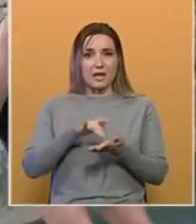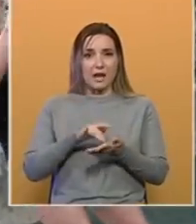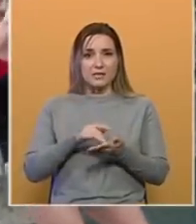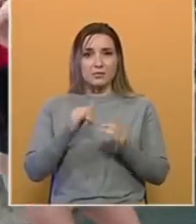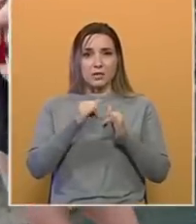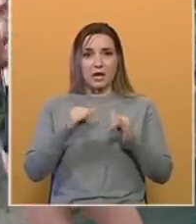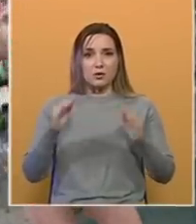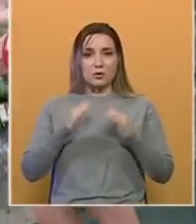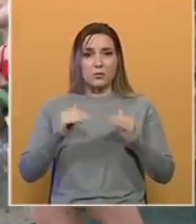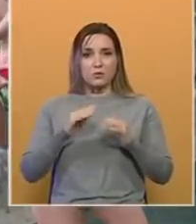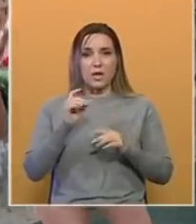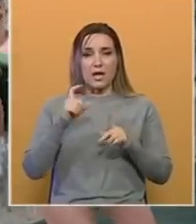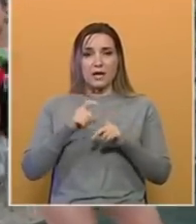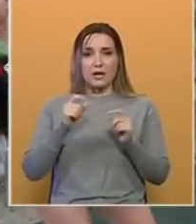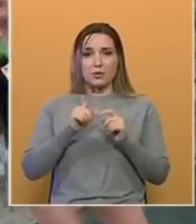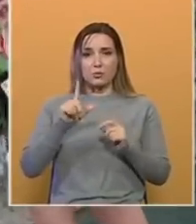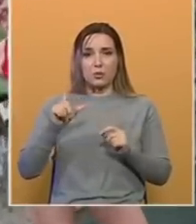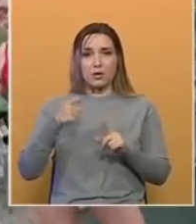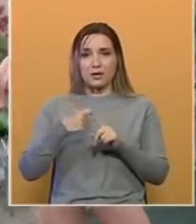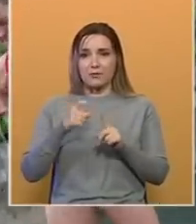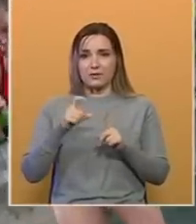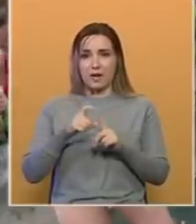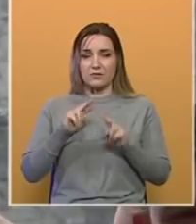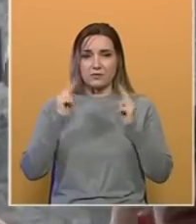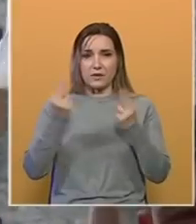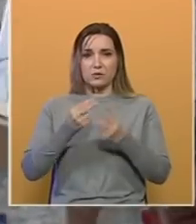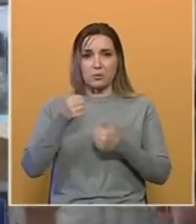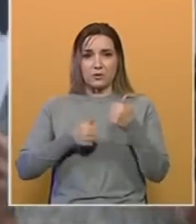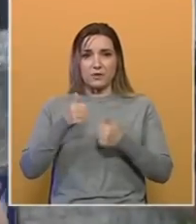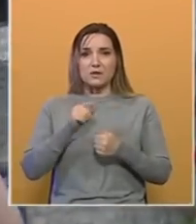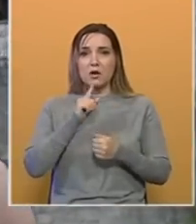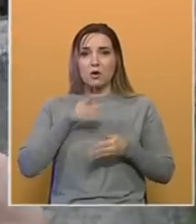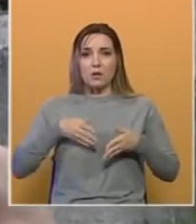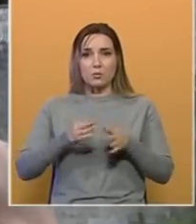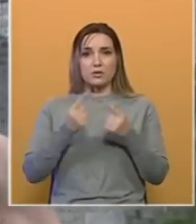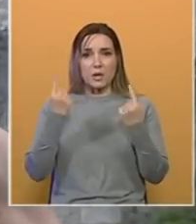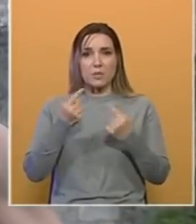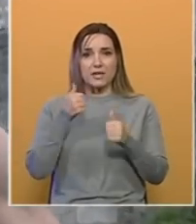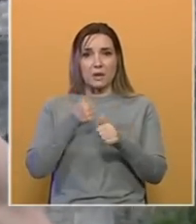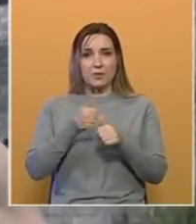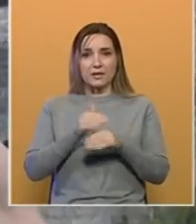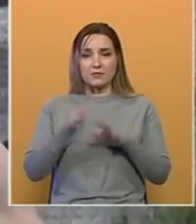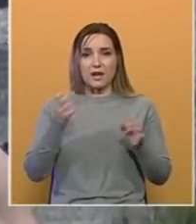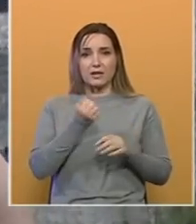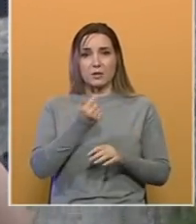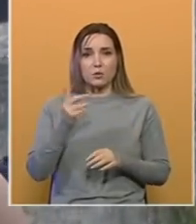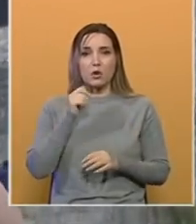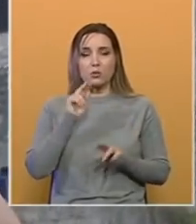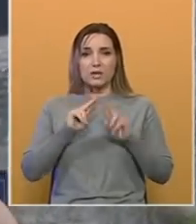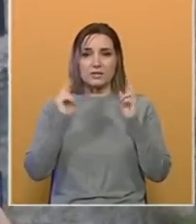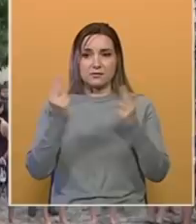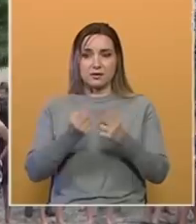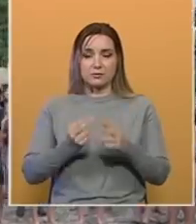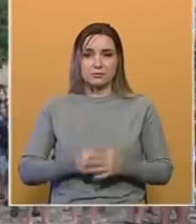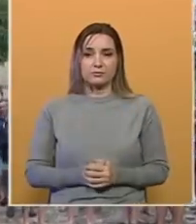među gradovima domačenima Red Bull Cliff Diving svjetskog prvenstva, koje pute medija prati veliki broj ljudi diljem svijeta.